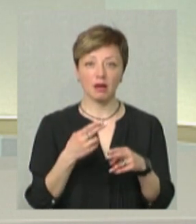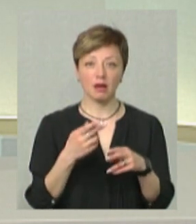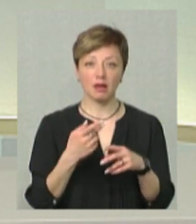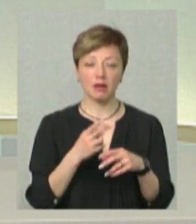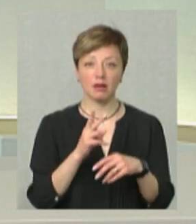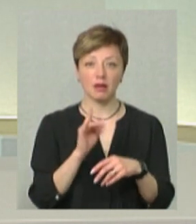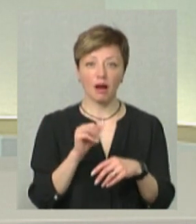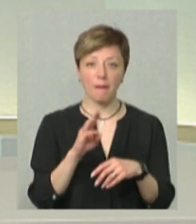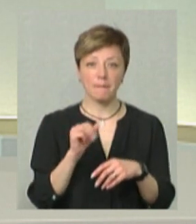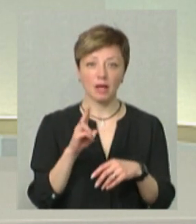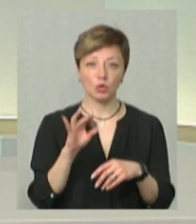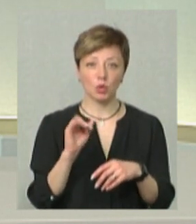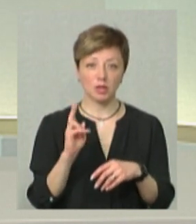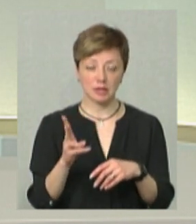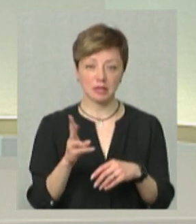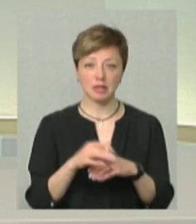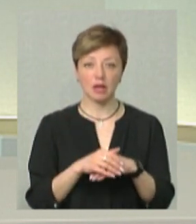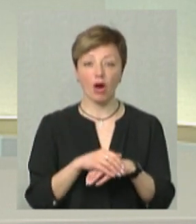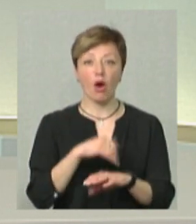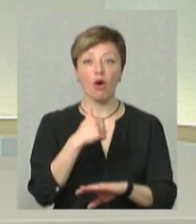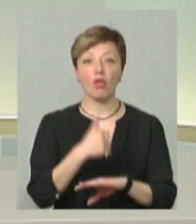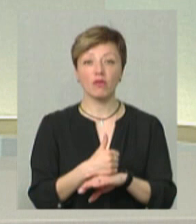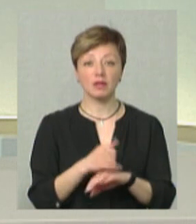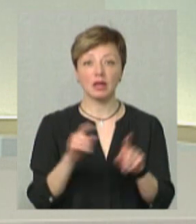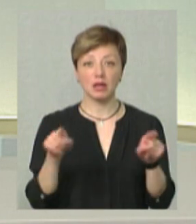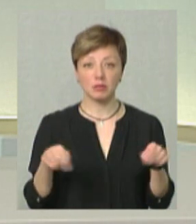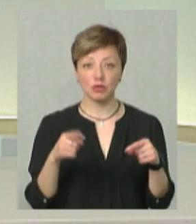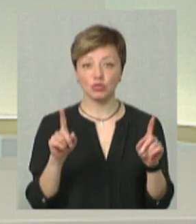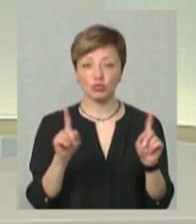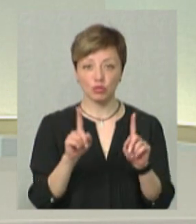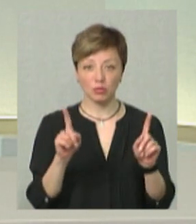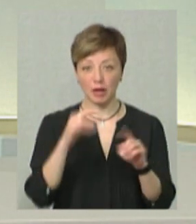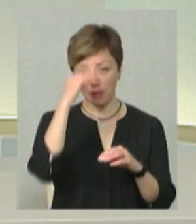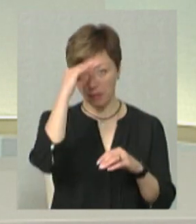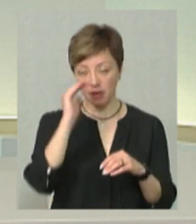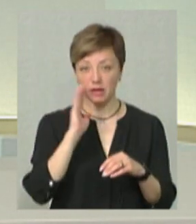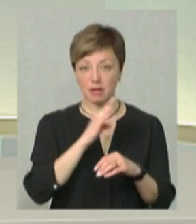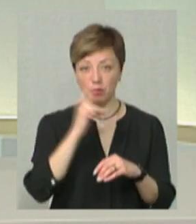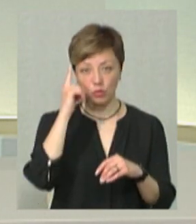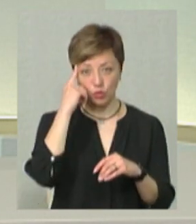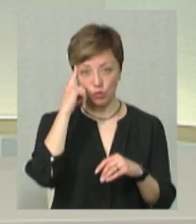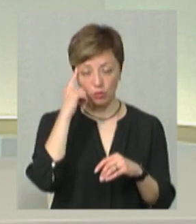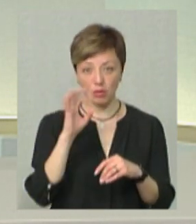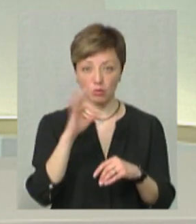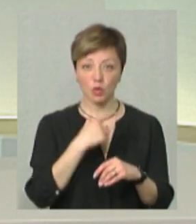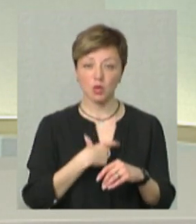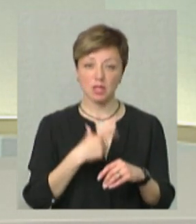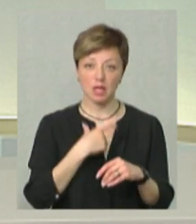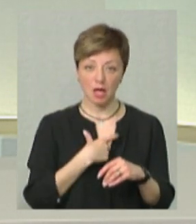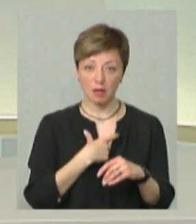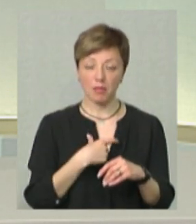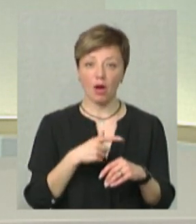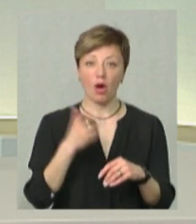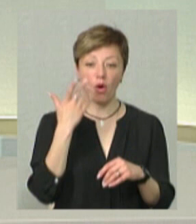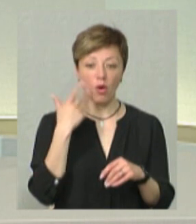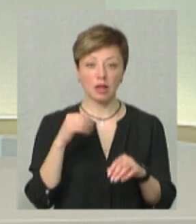робити такі… Головне – реабілітація, щоб і батьки подумали про себе. Ну, коли